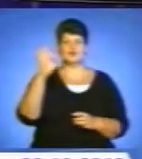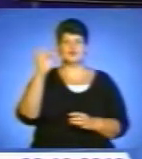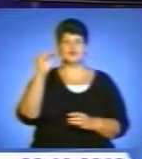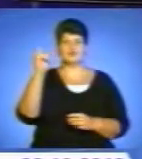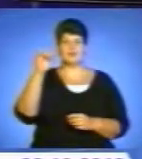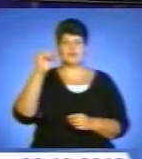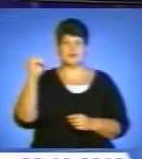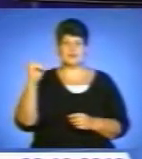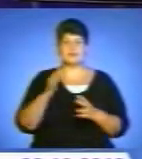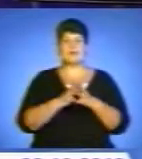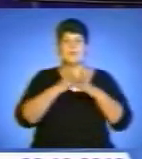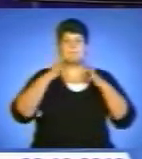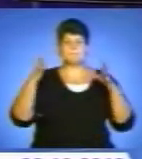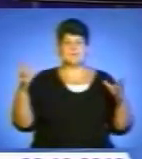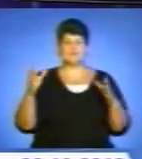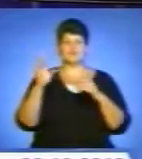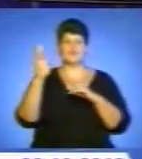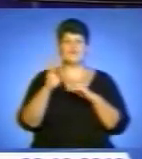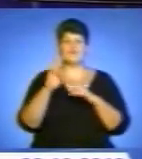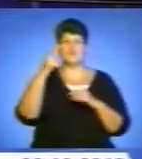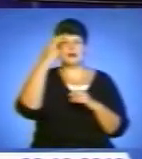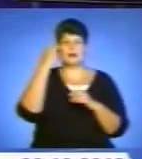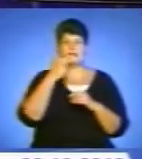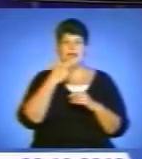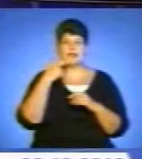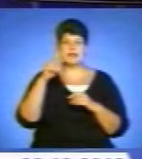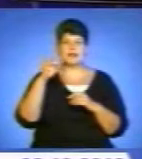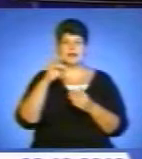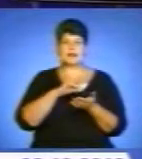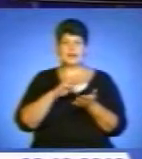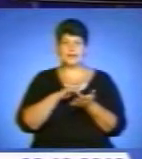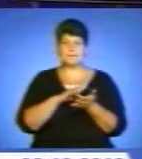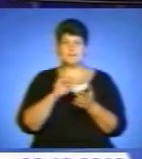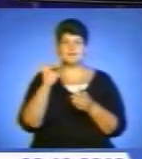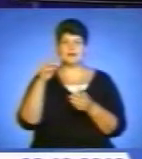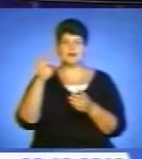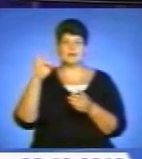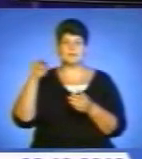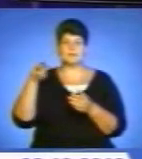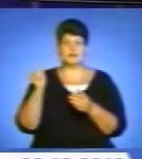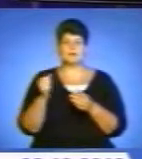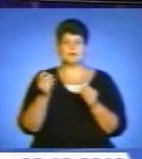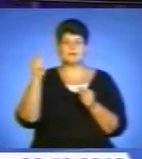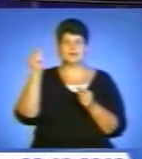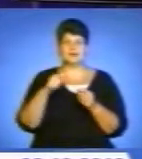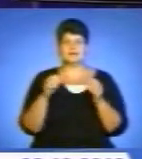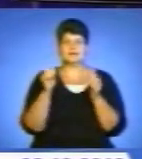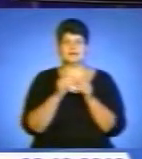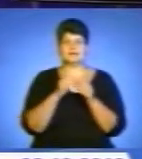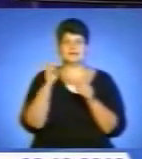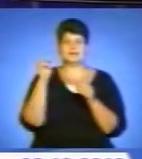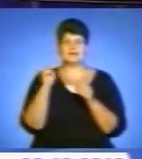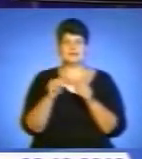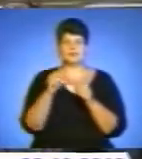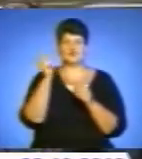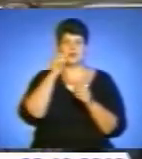найбільшого у Римі греко-католицького храму взяли участь майже 10 тисяч українців, які приїхали до Італії з понад 20 країн